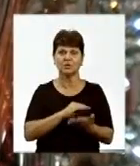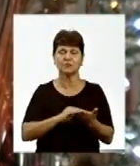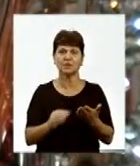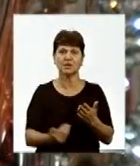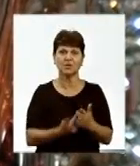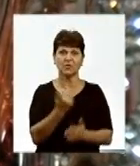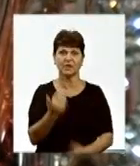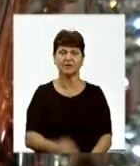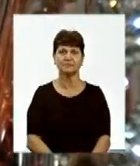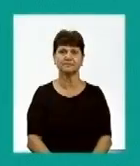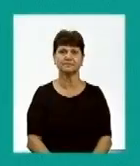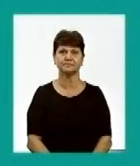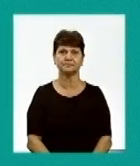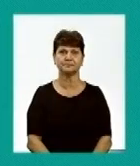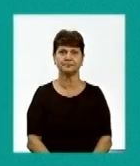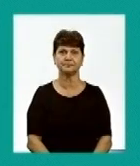Базюк, новини.